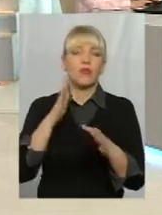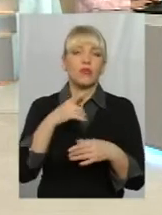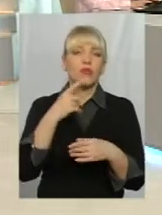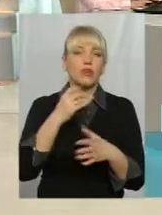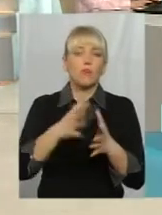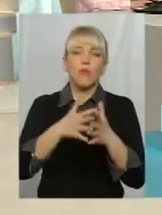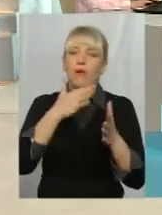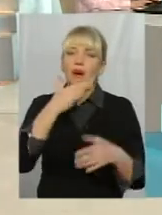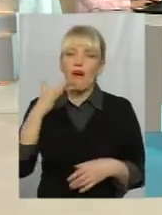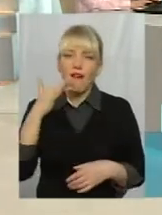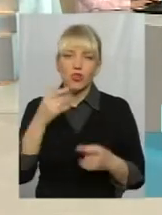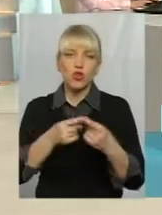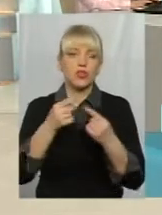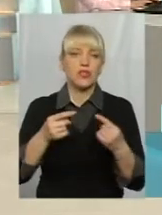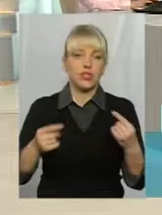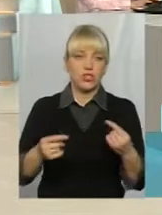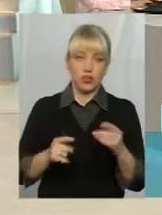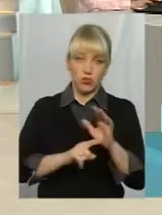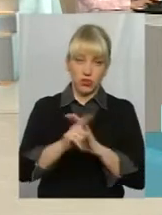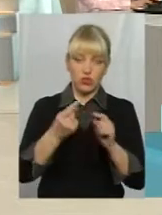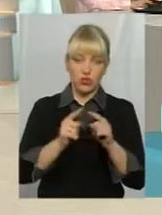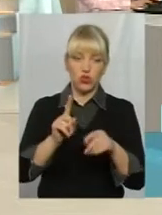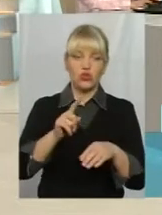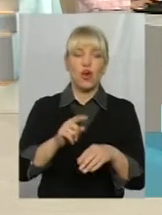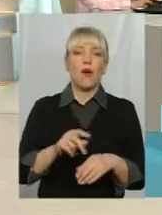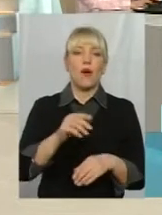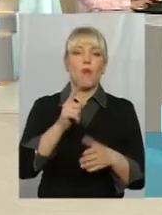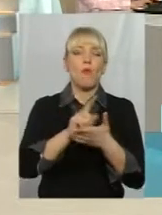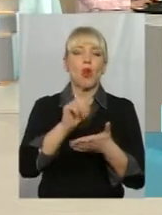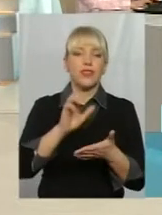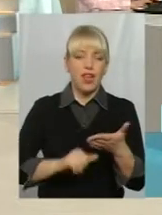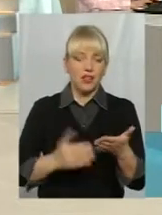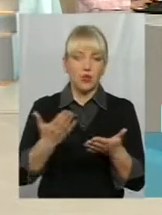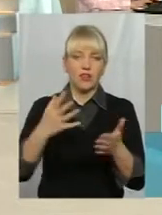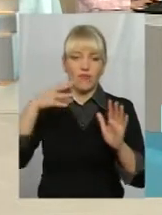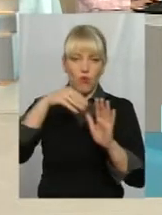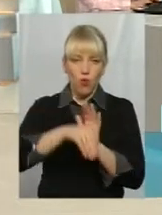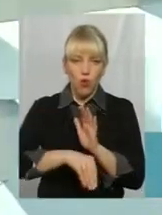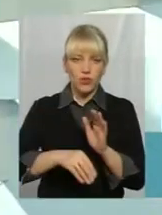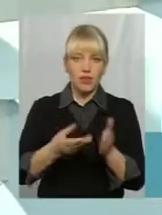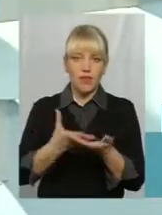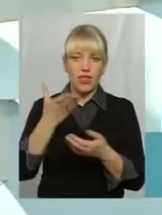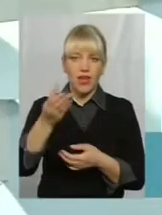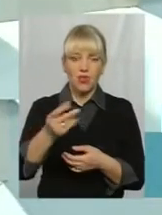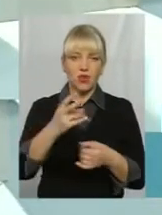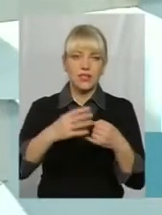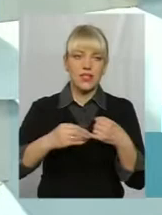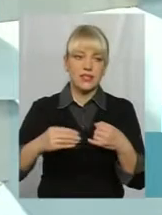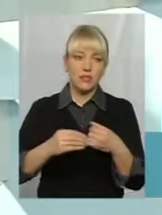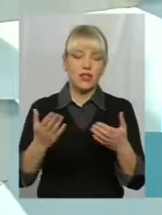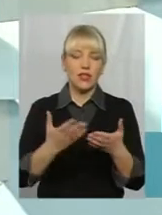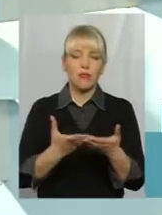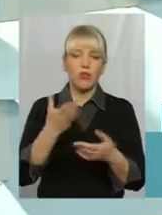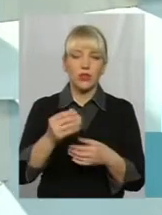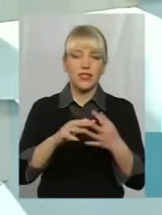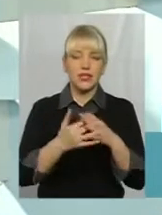речей, починаючи з того, що фіксований податок, який є частиною, в яку входить плата за землю, який платять сільозпідприємства,